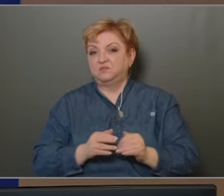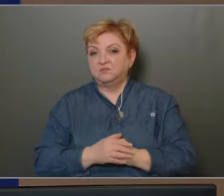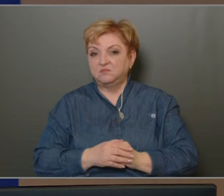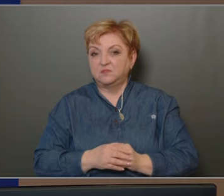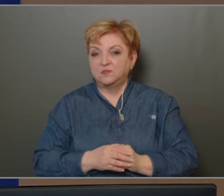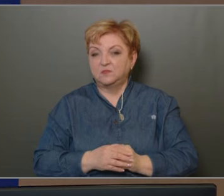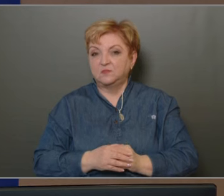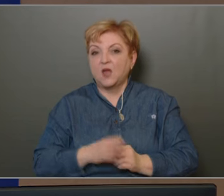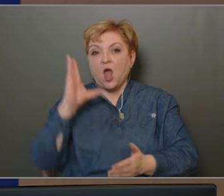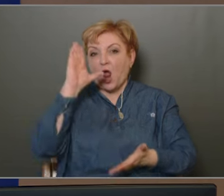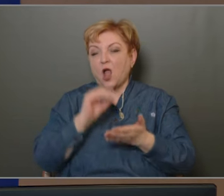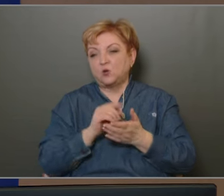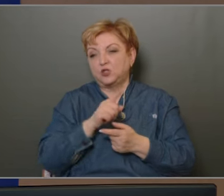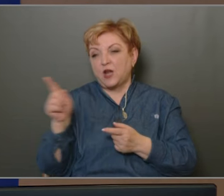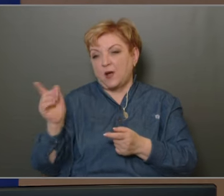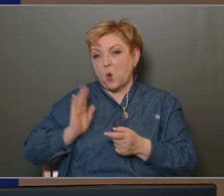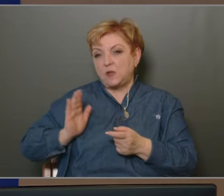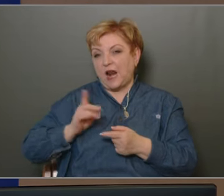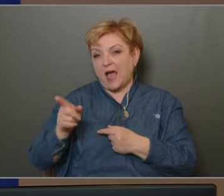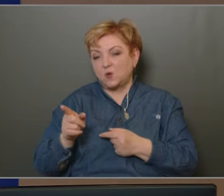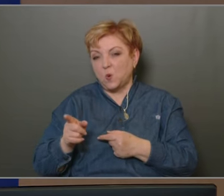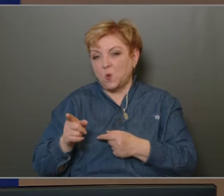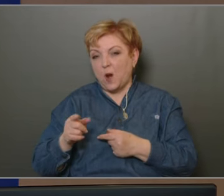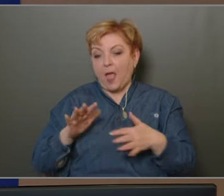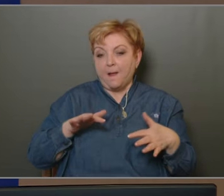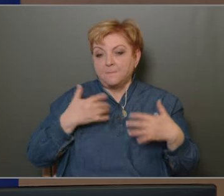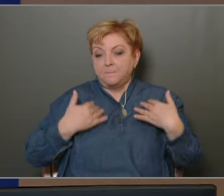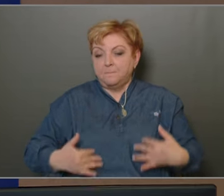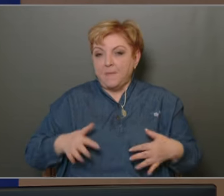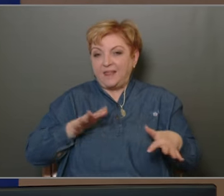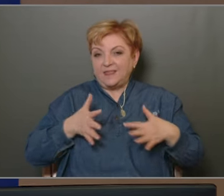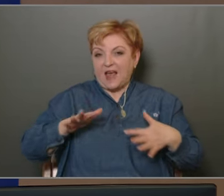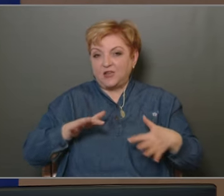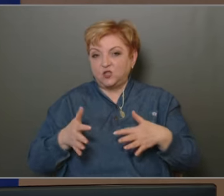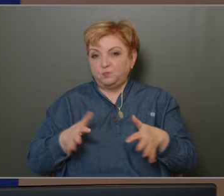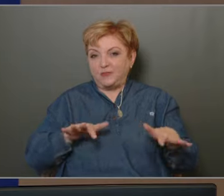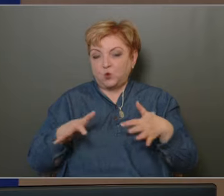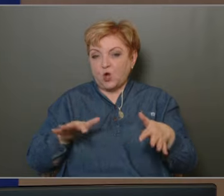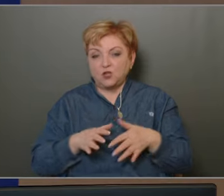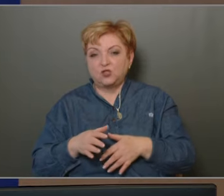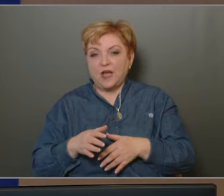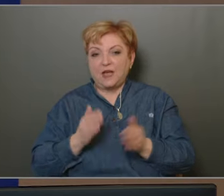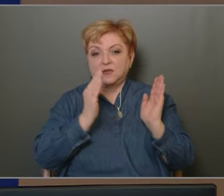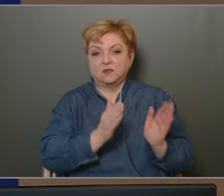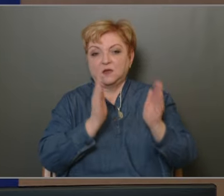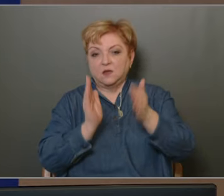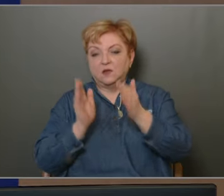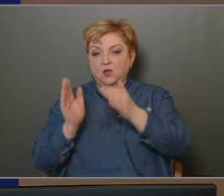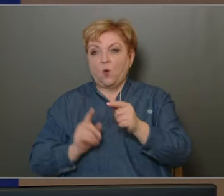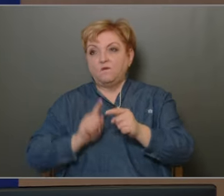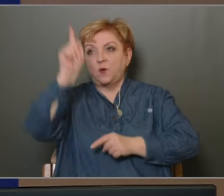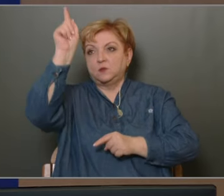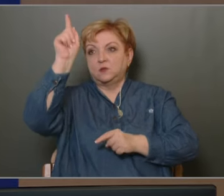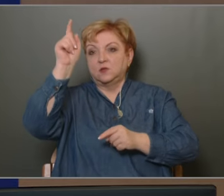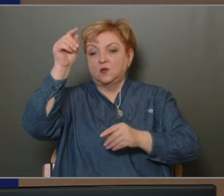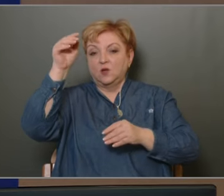részéről A mentális bizonytalanság az ciklikusan, hol fent, hol